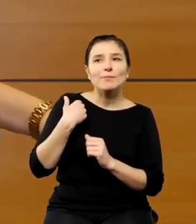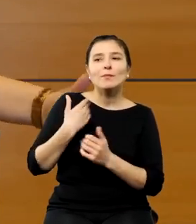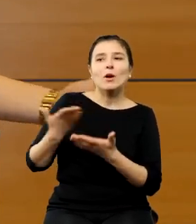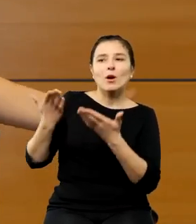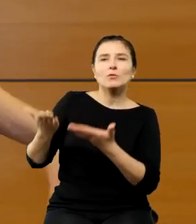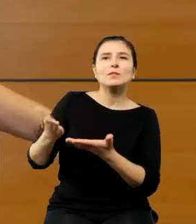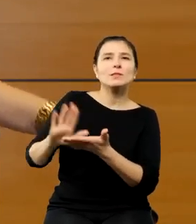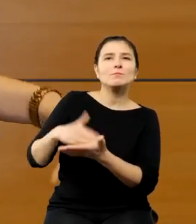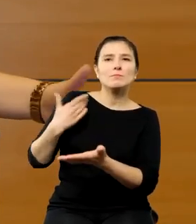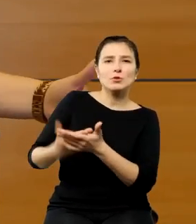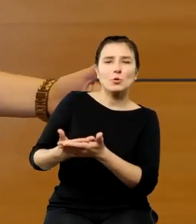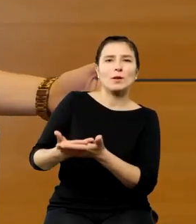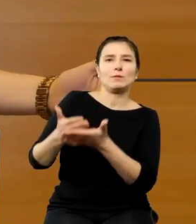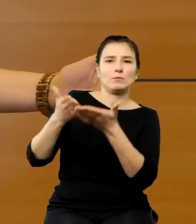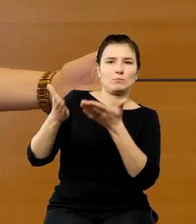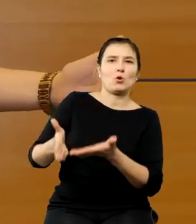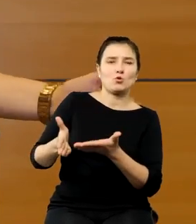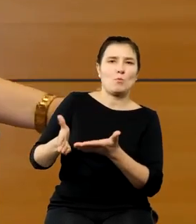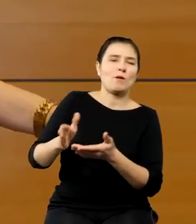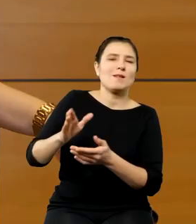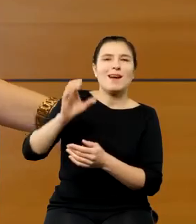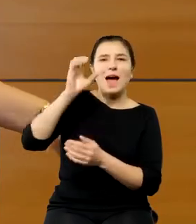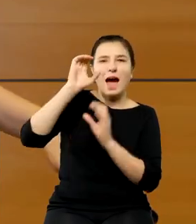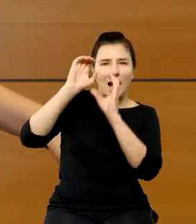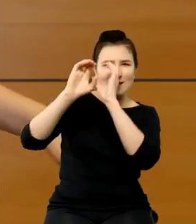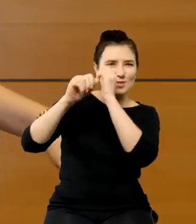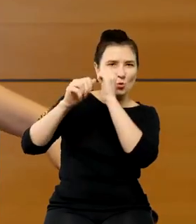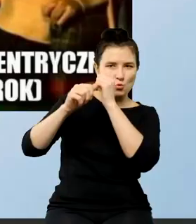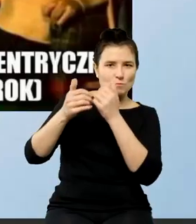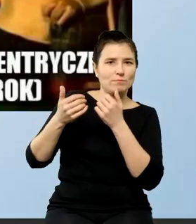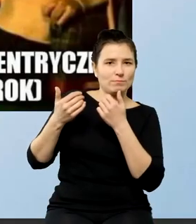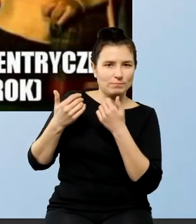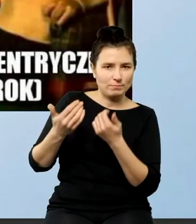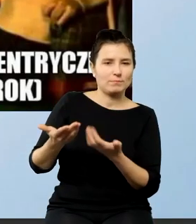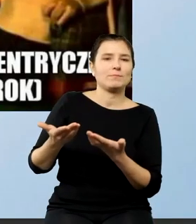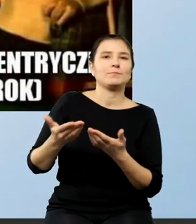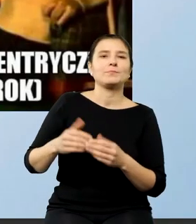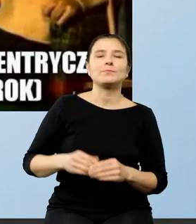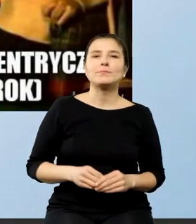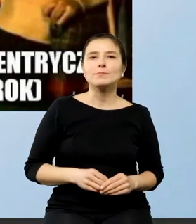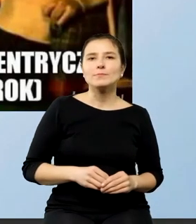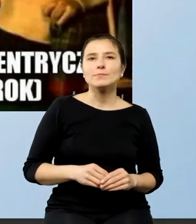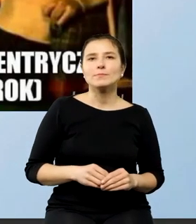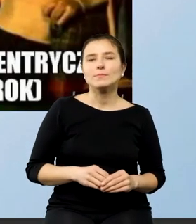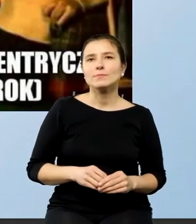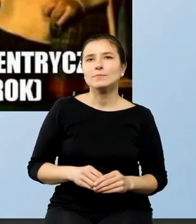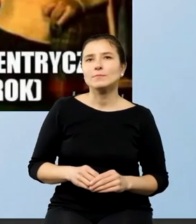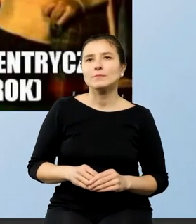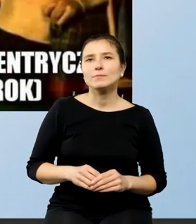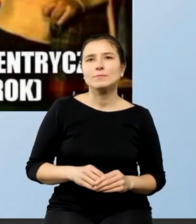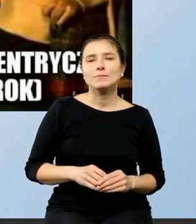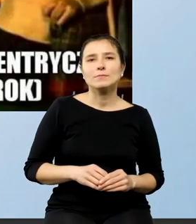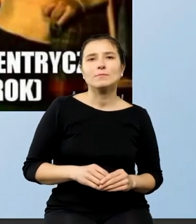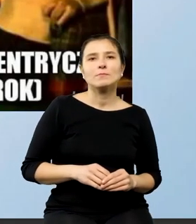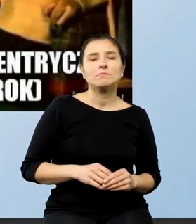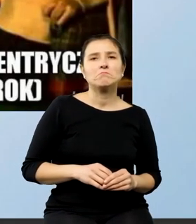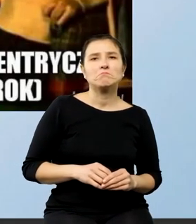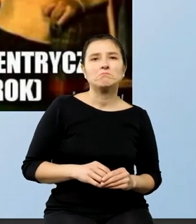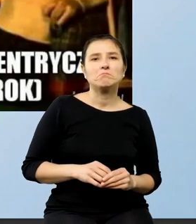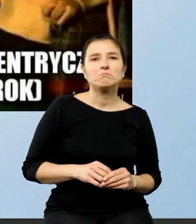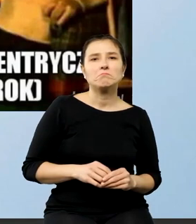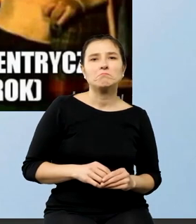archetypem astronoma. Mamy bardzo silnie zakonoktowane jego